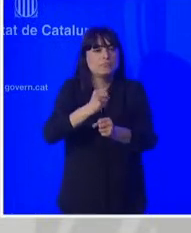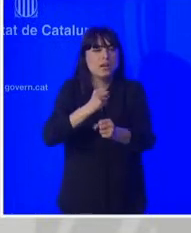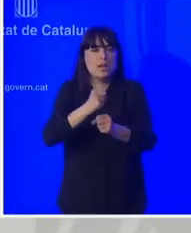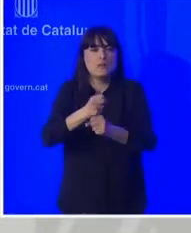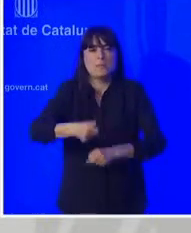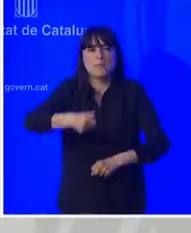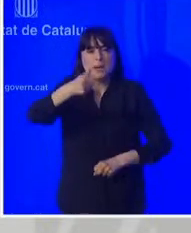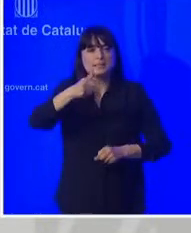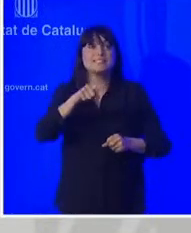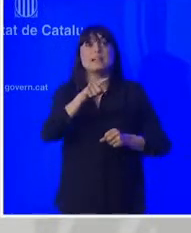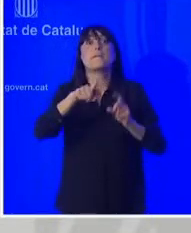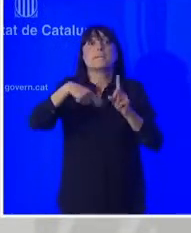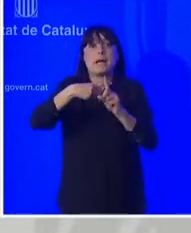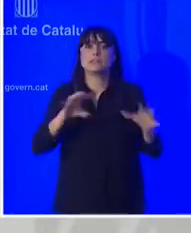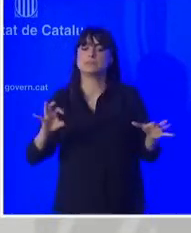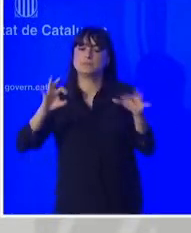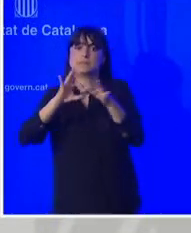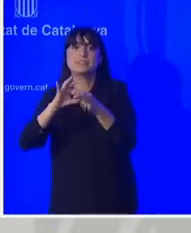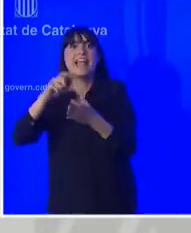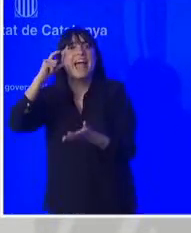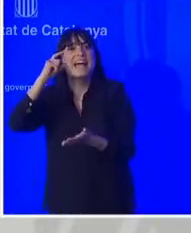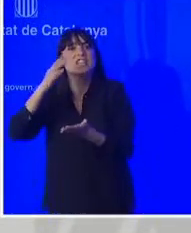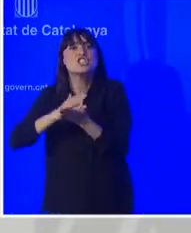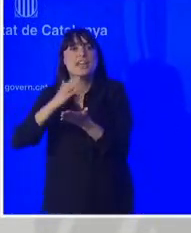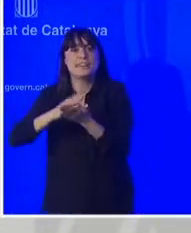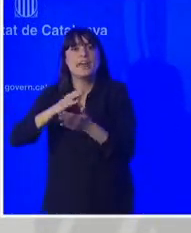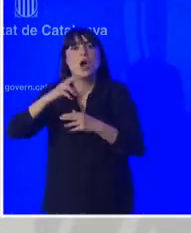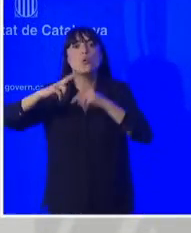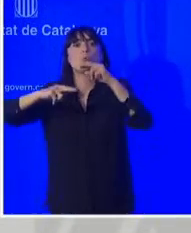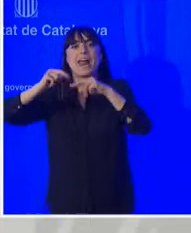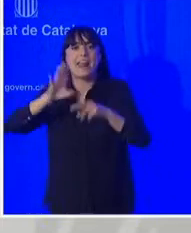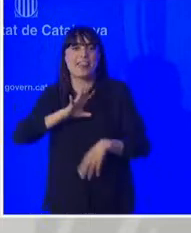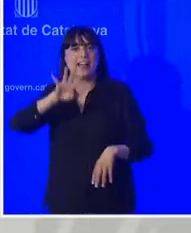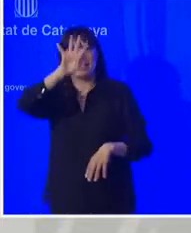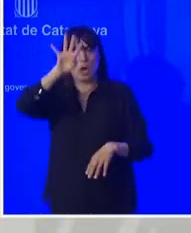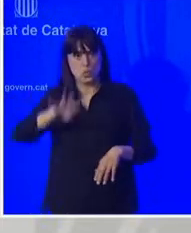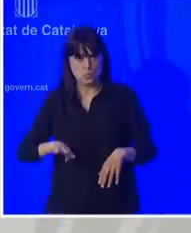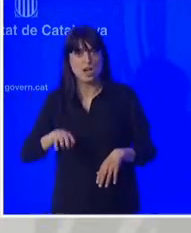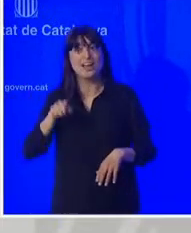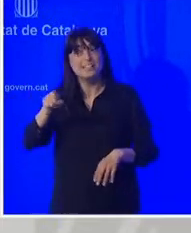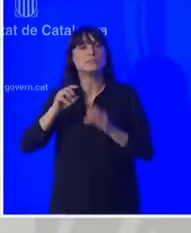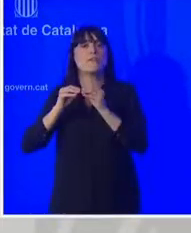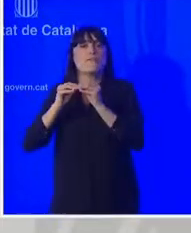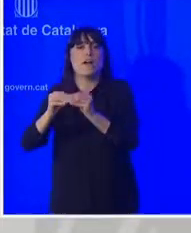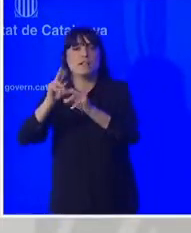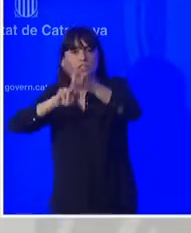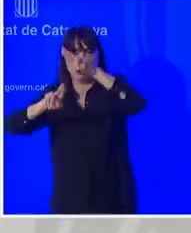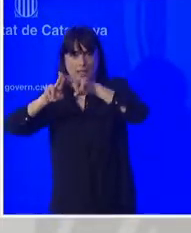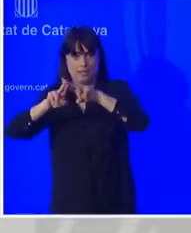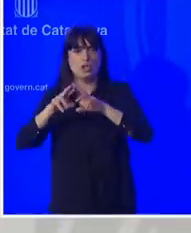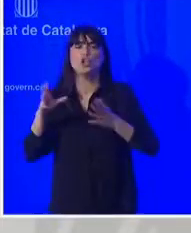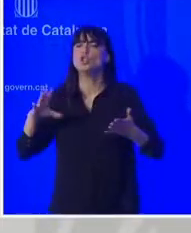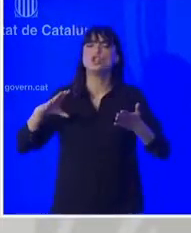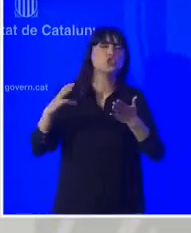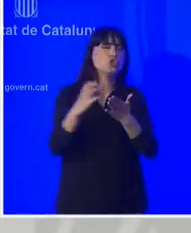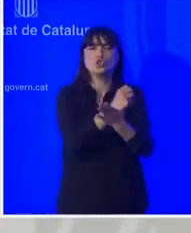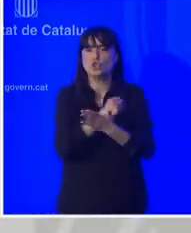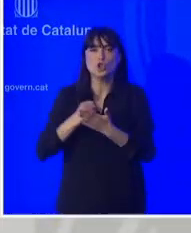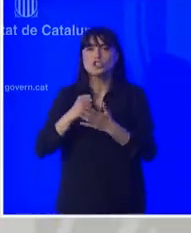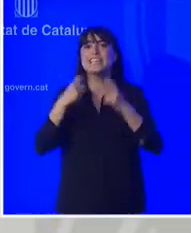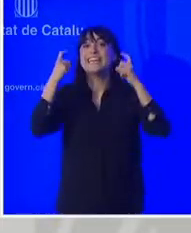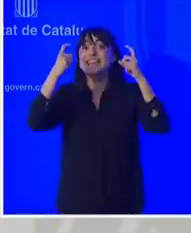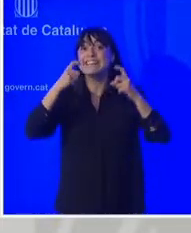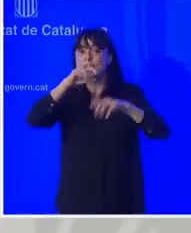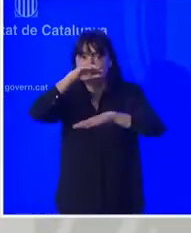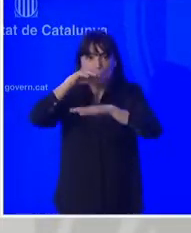de Catalunya que impulsem des del Govern de la Generalitat per tal d'implementar els objectius de desenvolupament sostenible de l'Agenda